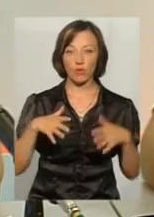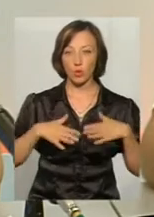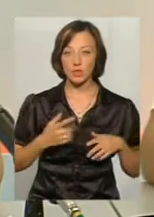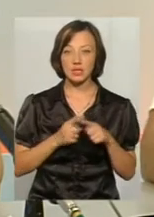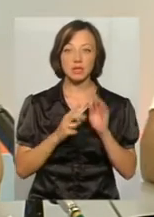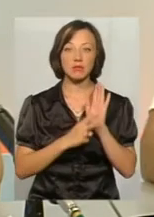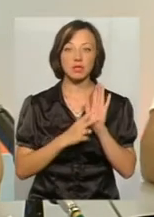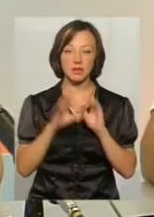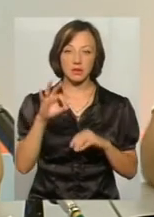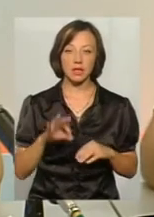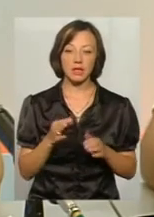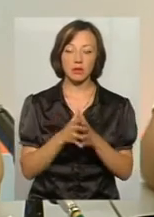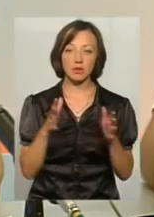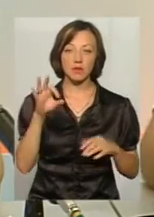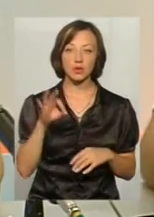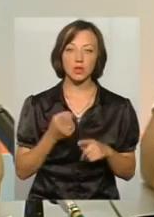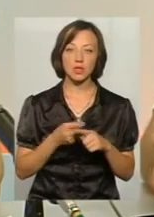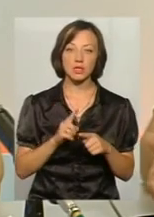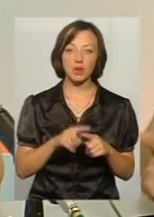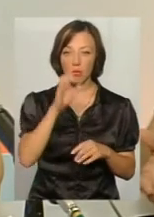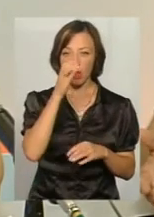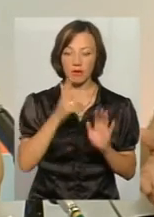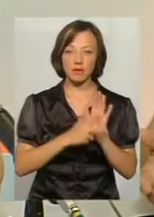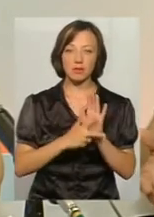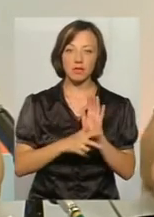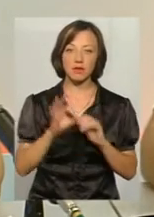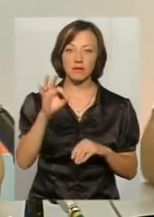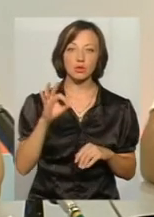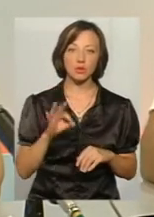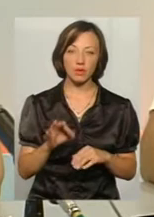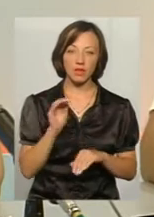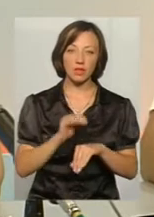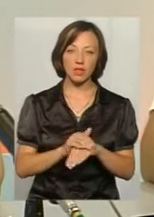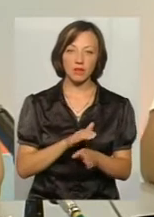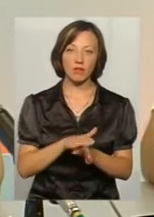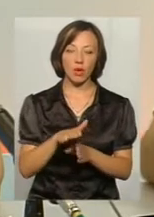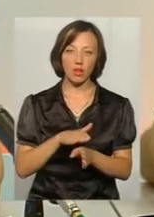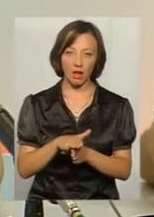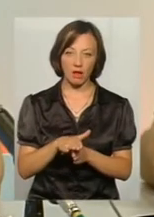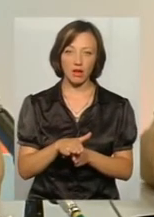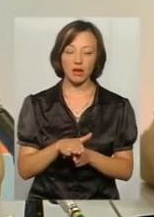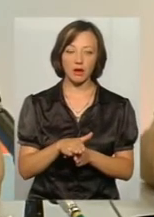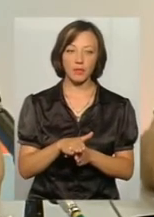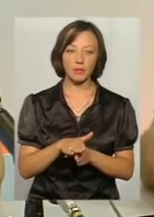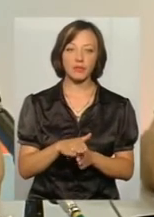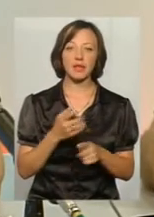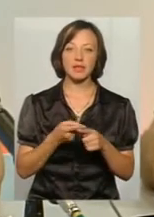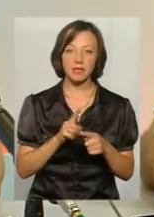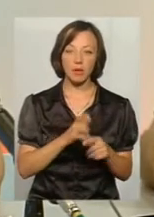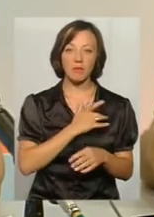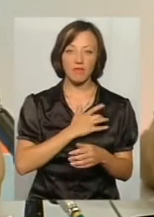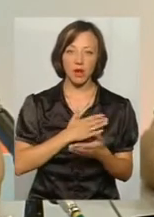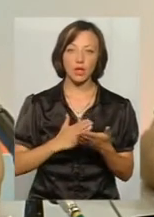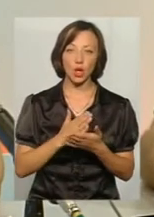70%, і найбільший відсоток, в Болгарії це 80% фактичного виконання. Тобто вона себе, ця